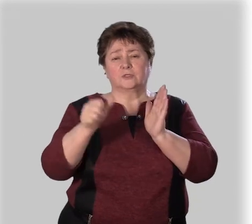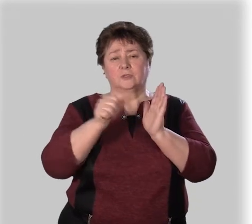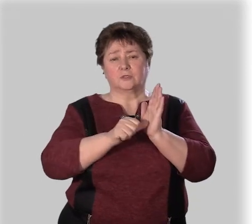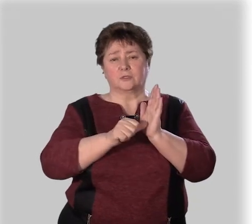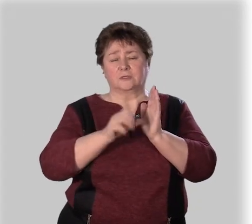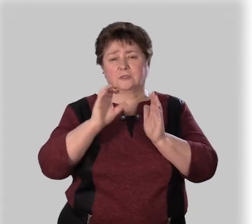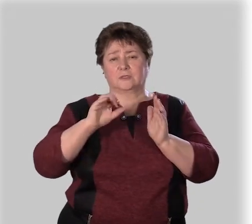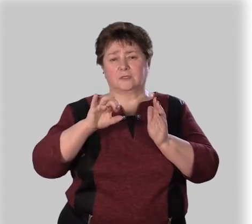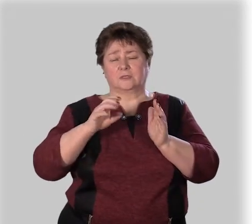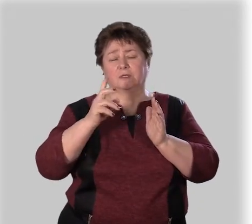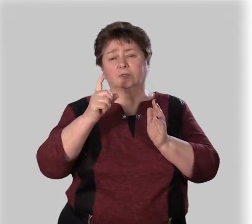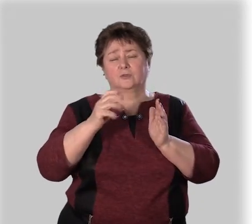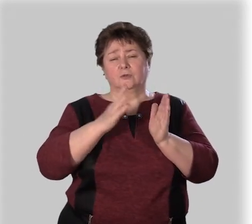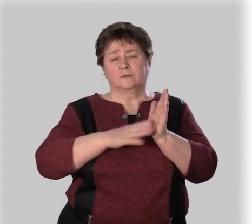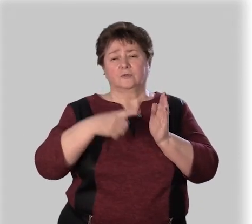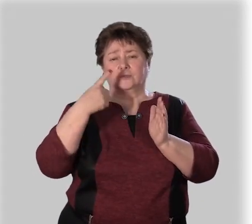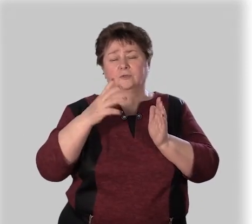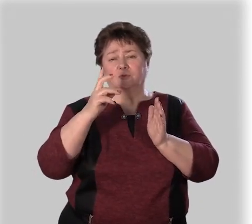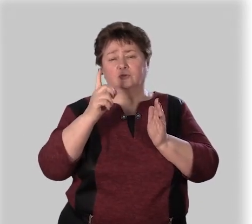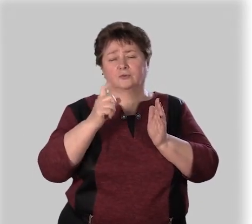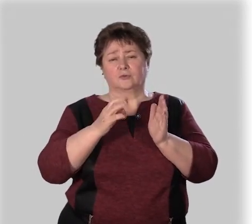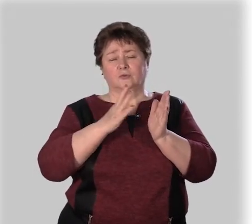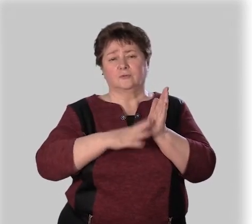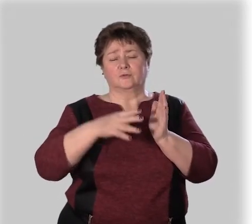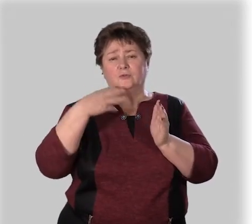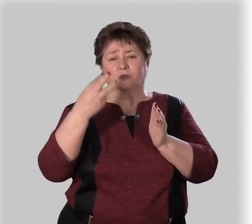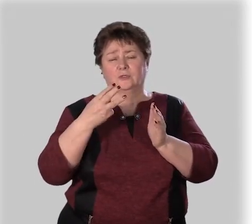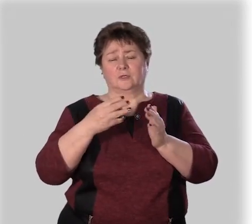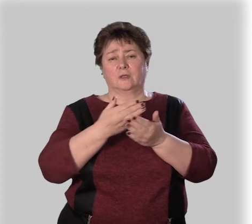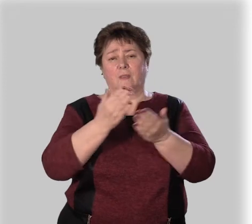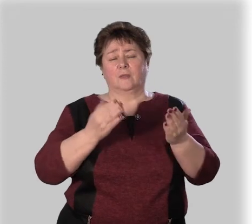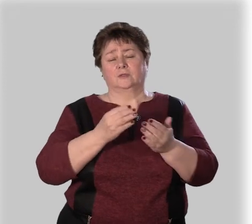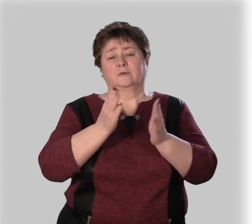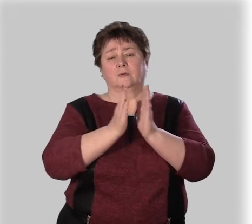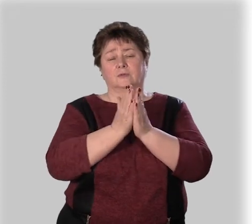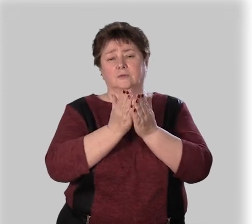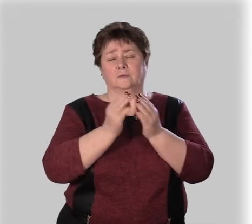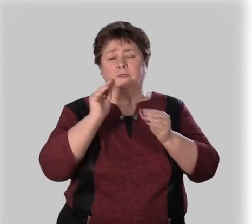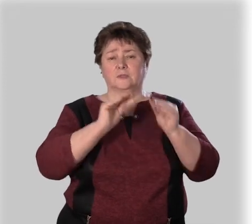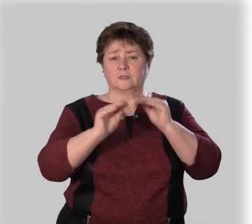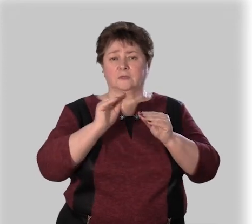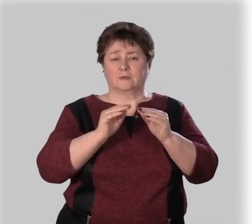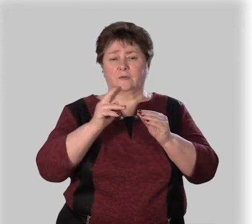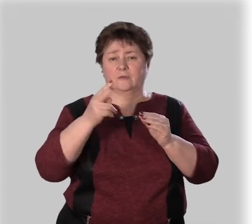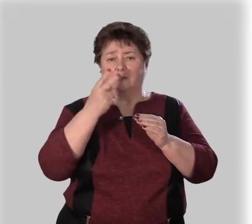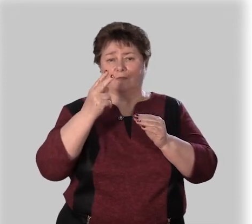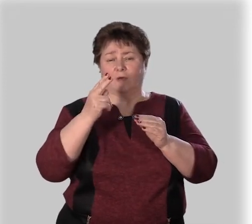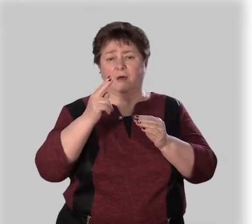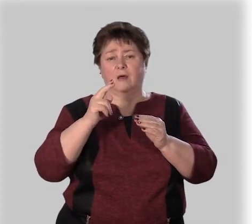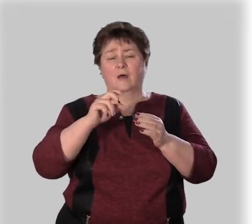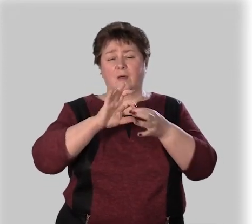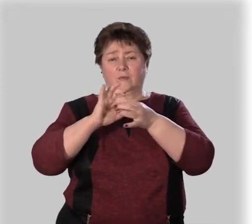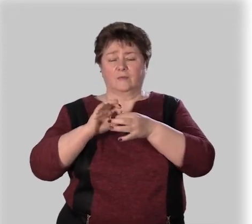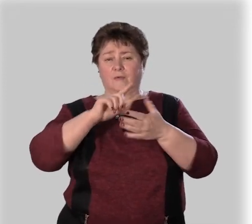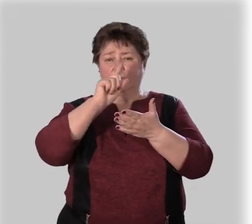66 страницы 191-193 нашего учебника Составьте по два